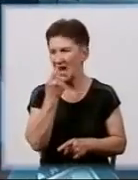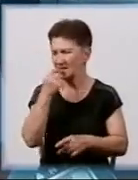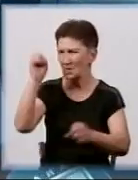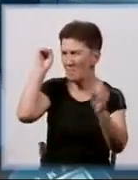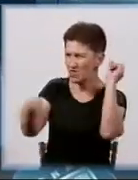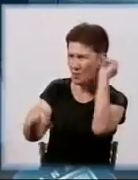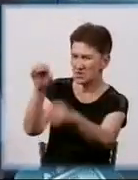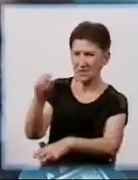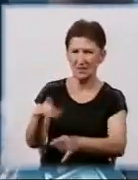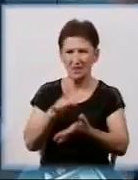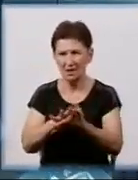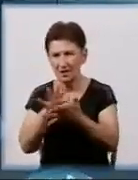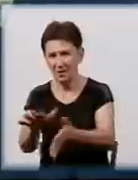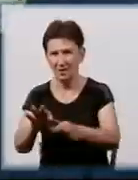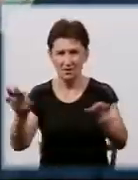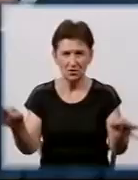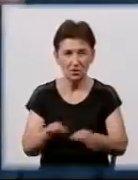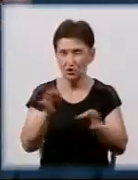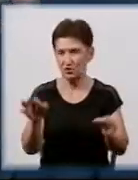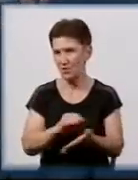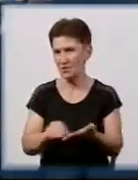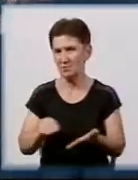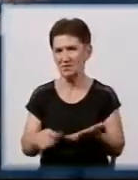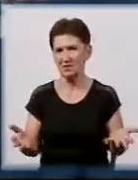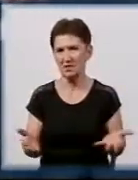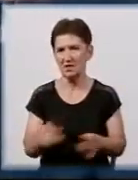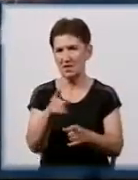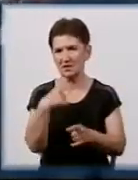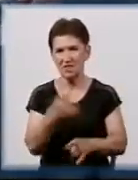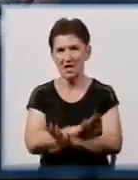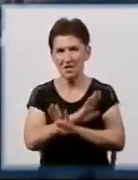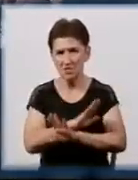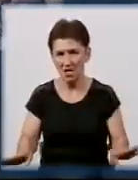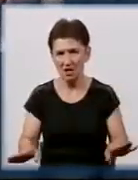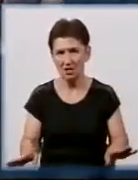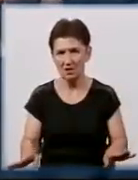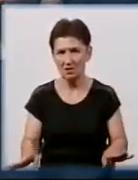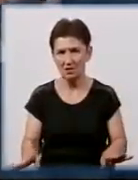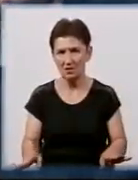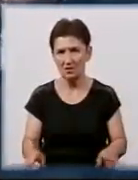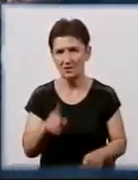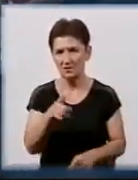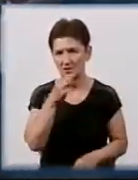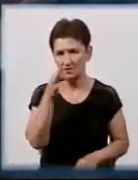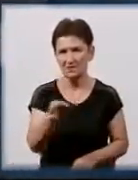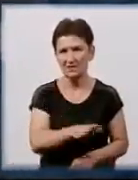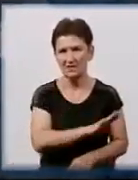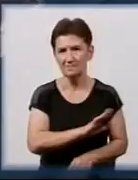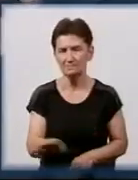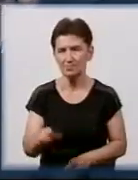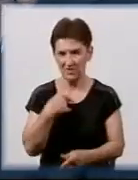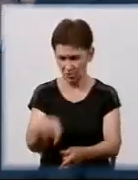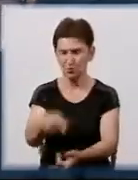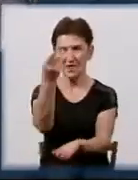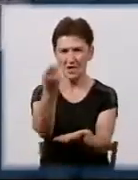ні Гарашенко ПНК на трасах не писав. Ні, я сказав, Атамович, сказав, ні, я ще з трупом тут лягу. Будь